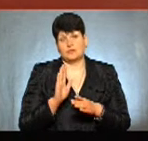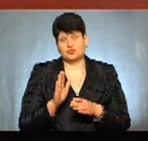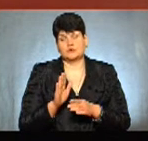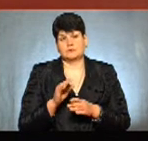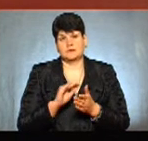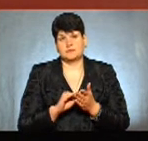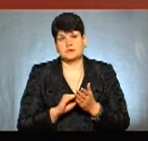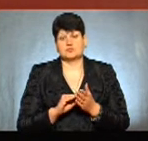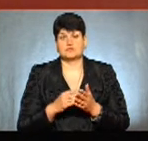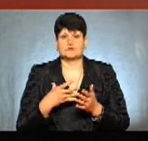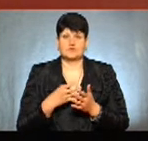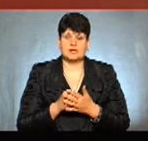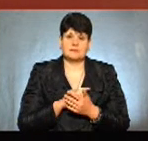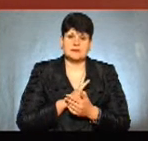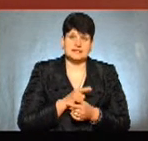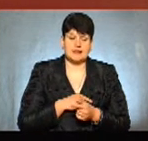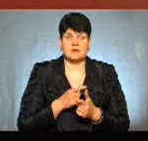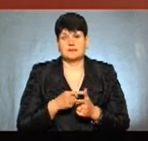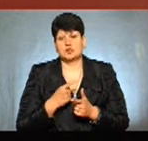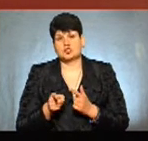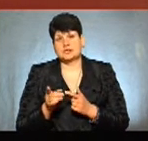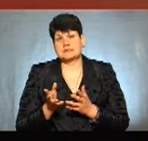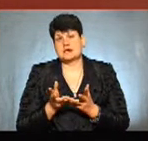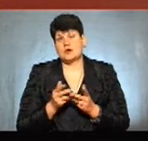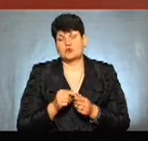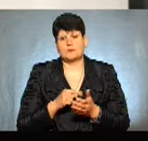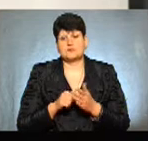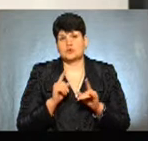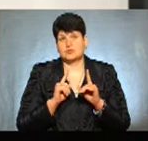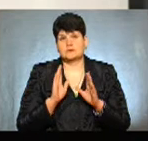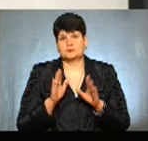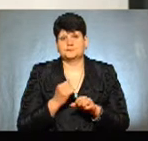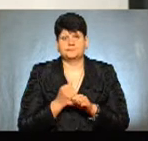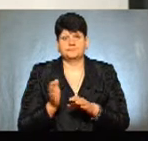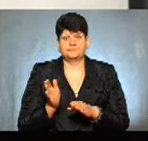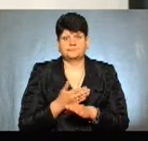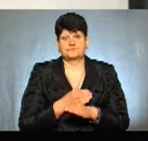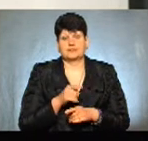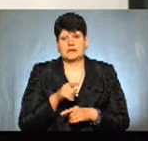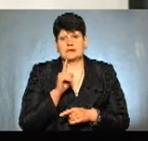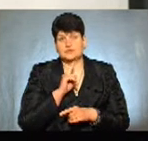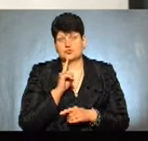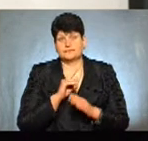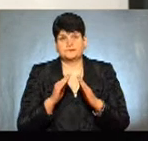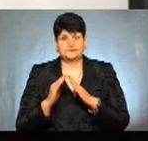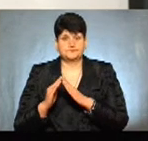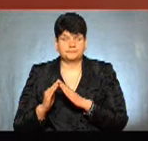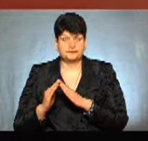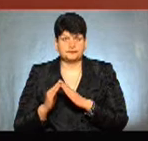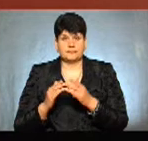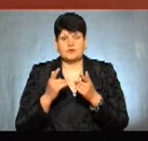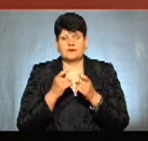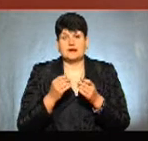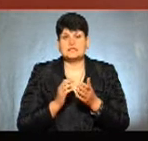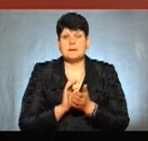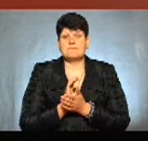про те, що чи власними силами, чи за рахунок міської ради буде здійснено демонтаж даних тимчасових споруд. За інформацією прес